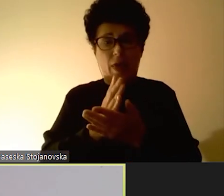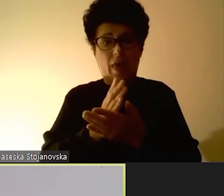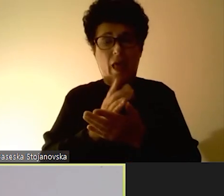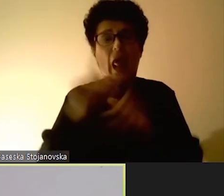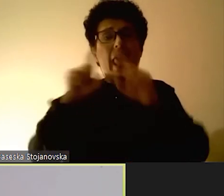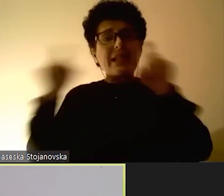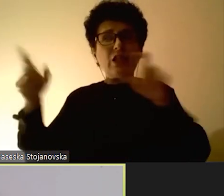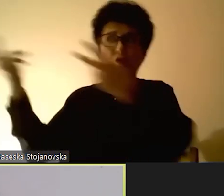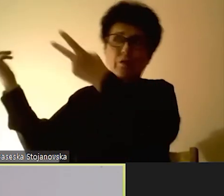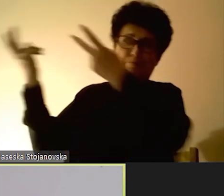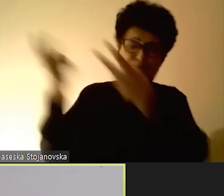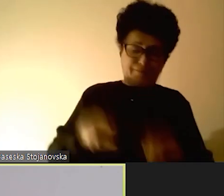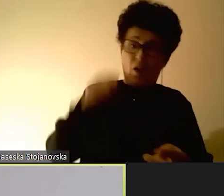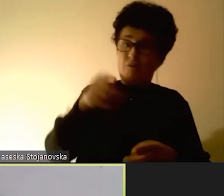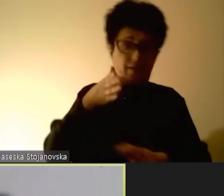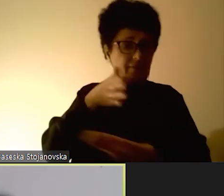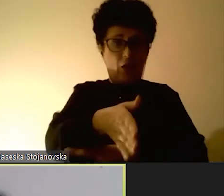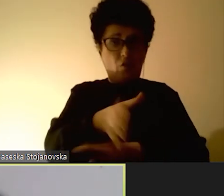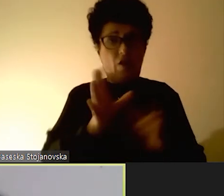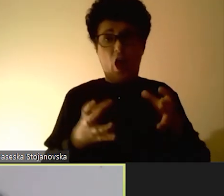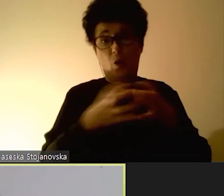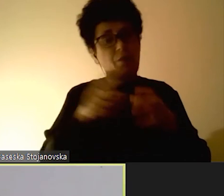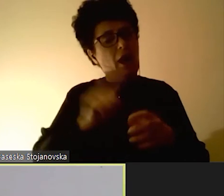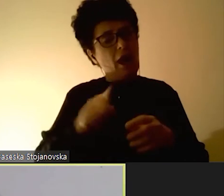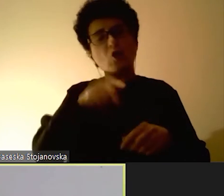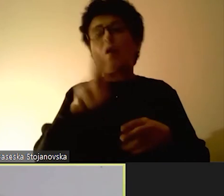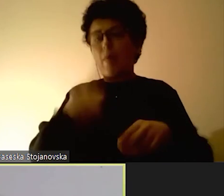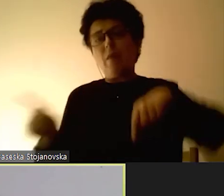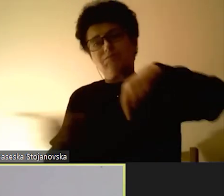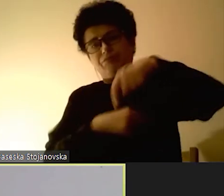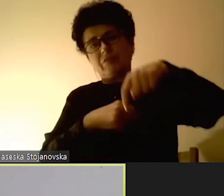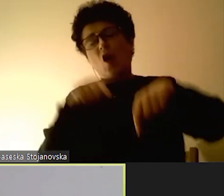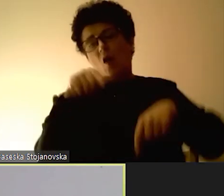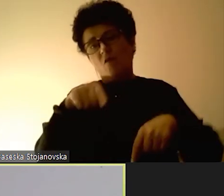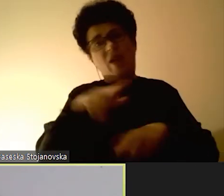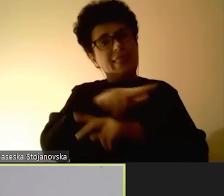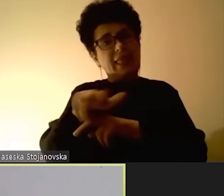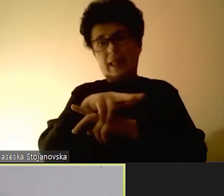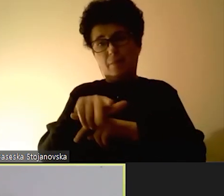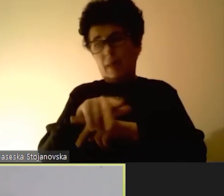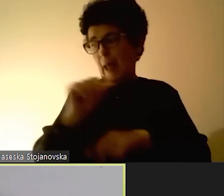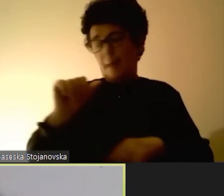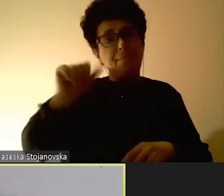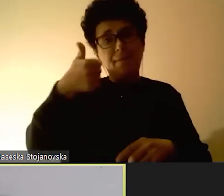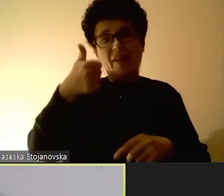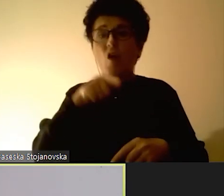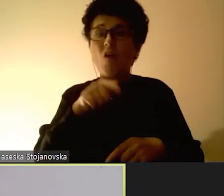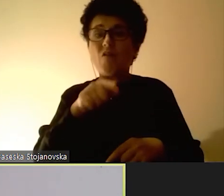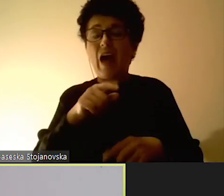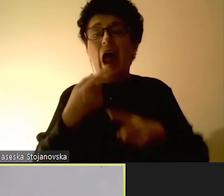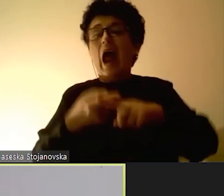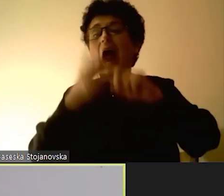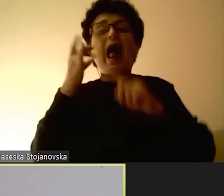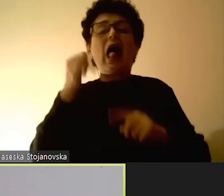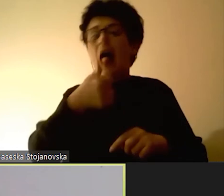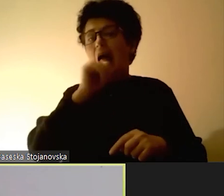институциите бива вклучен во третманот. Тука има исклучувачки фактори за овој третман. Правенствено тука е консумирање на алкохол,